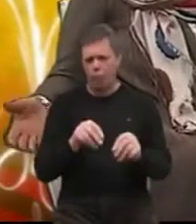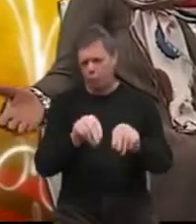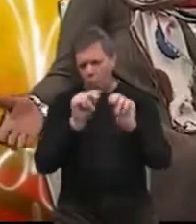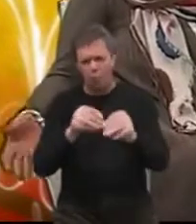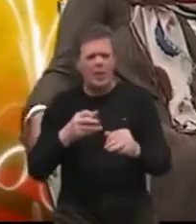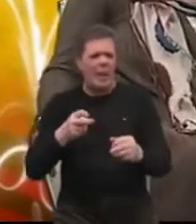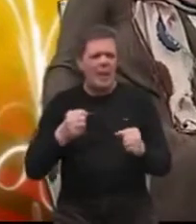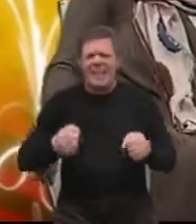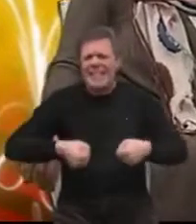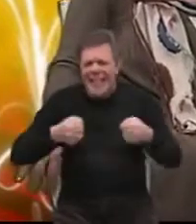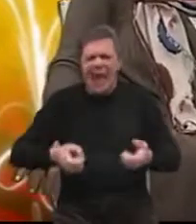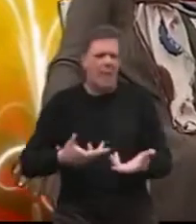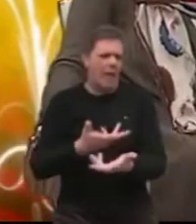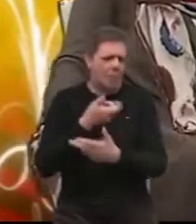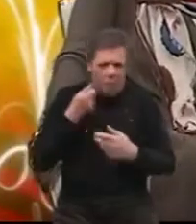skijao je.